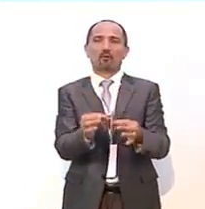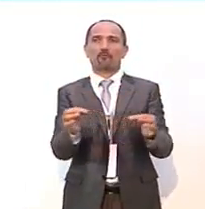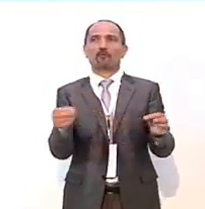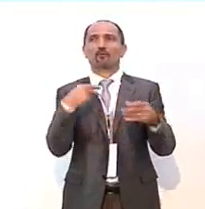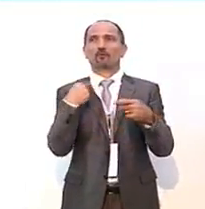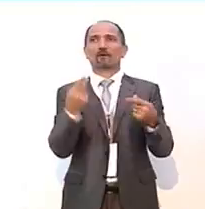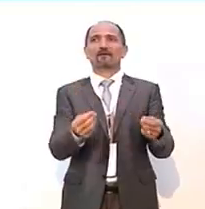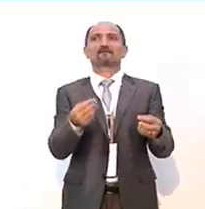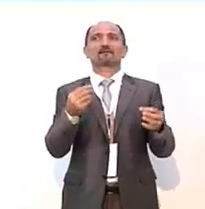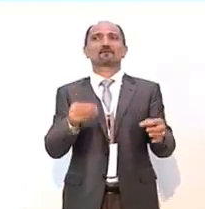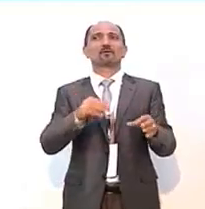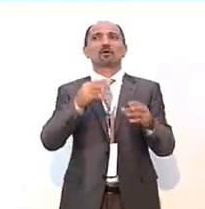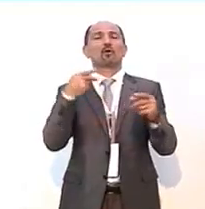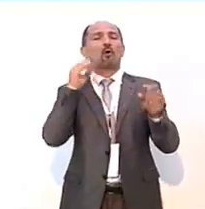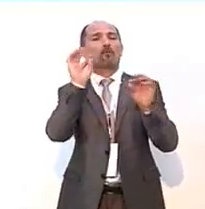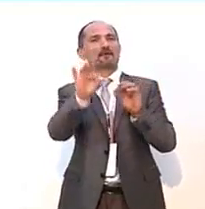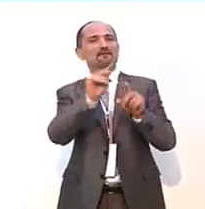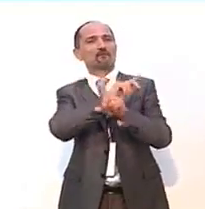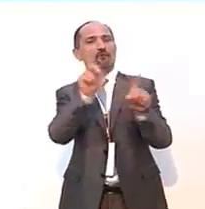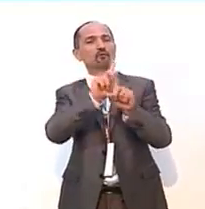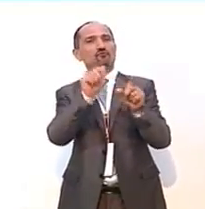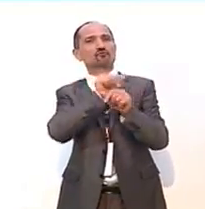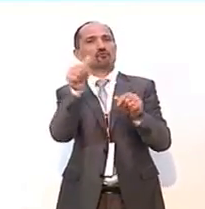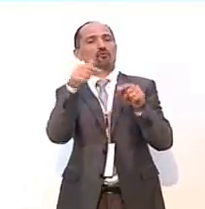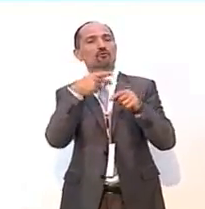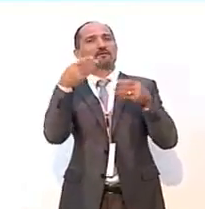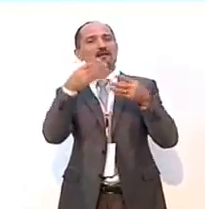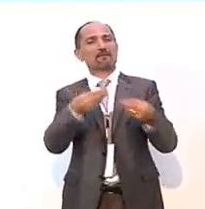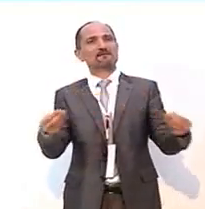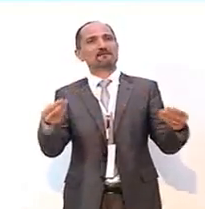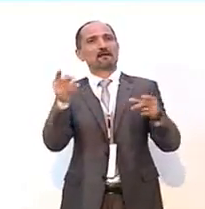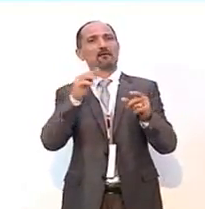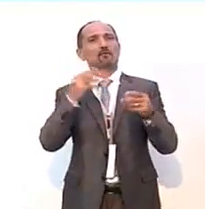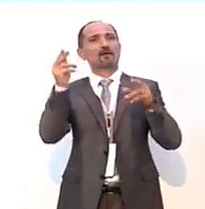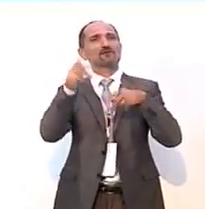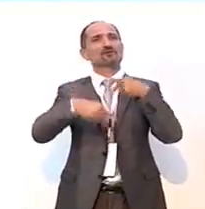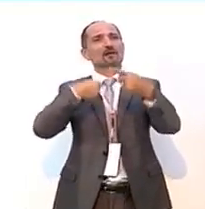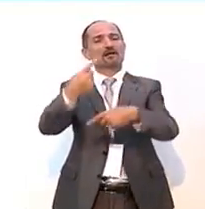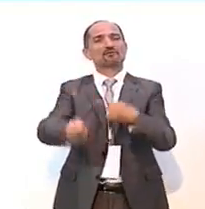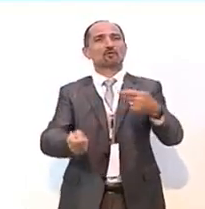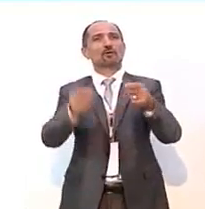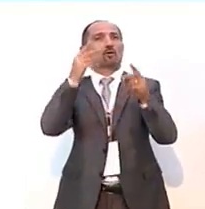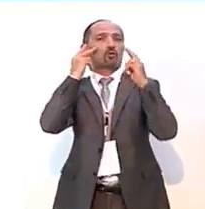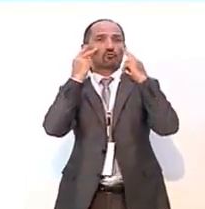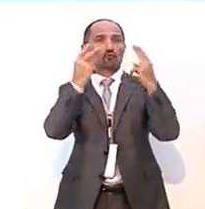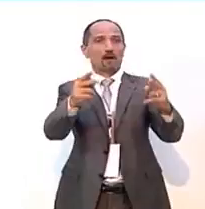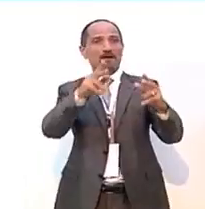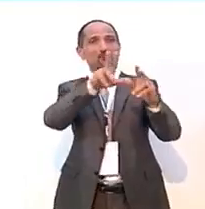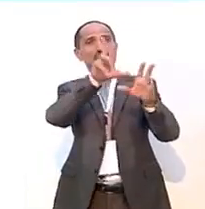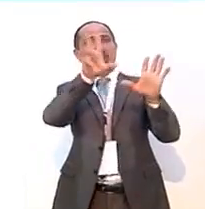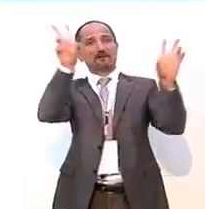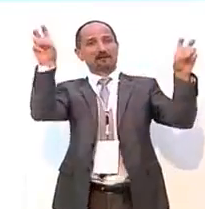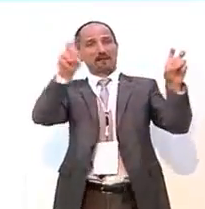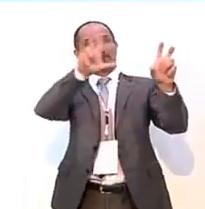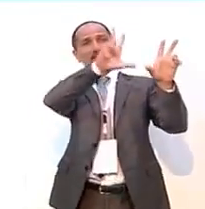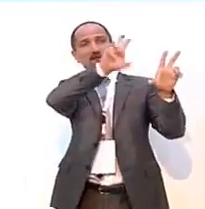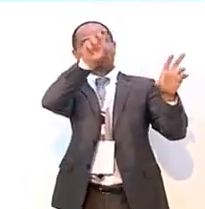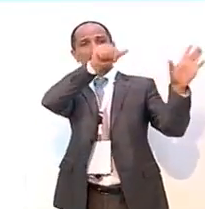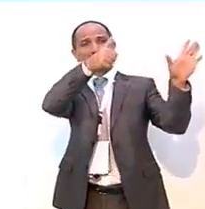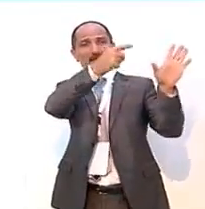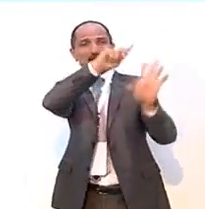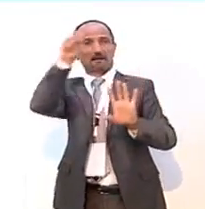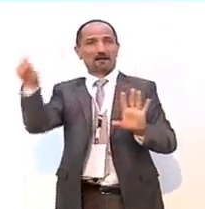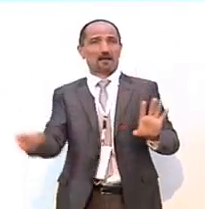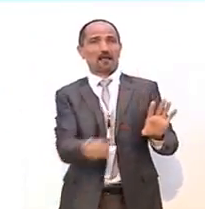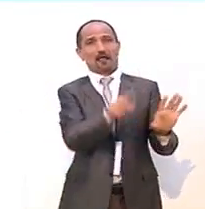che si pone l'obiettivo non solo di rappresentare una generazione, ma lo sguardo di una generazione su temi a 360 gradi, perché in